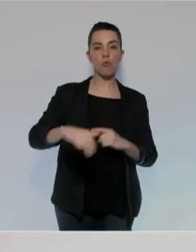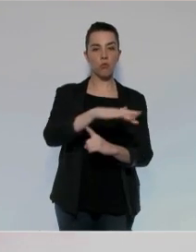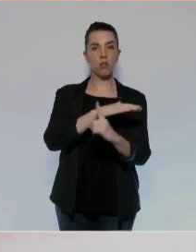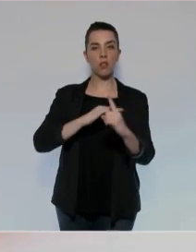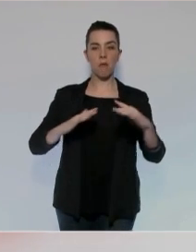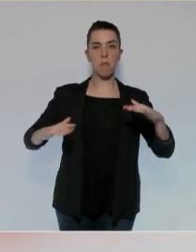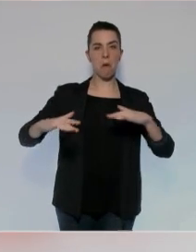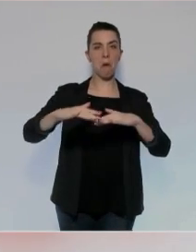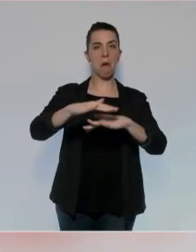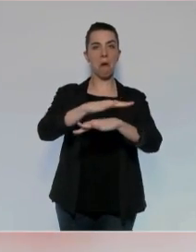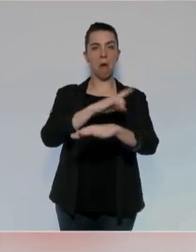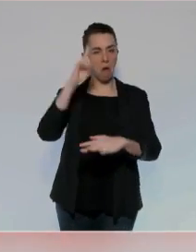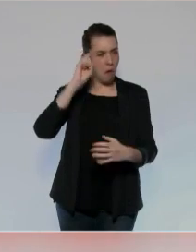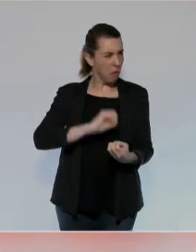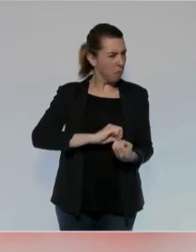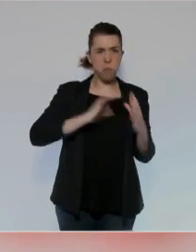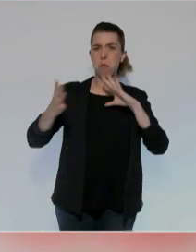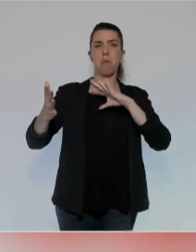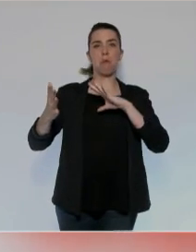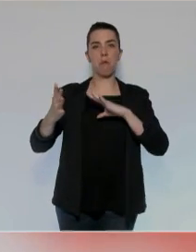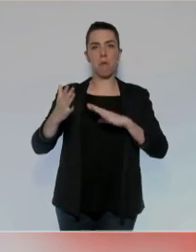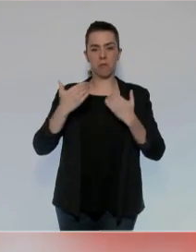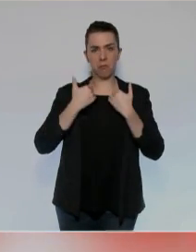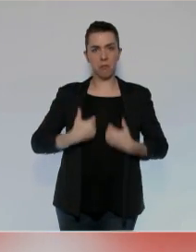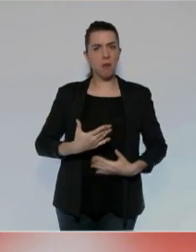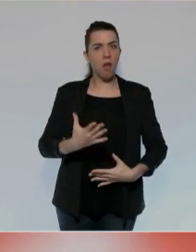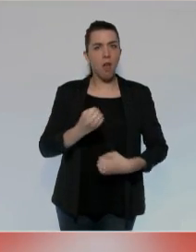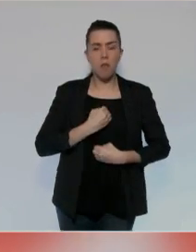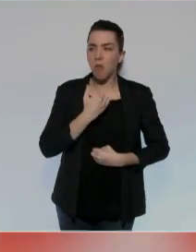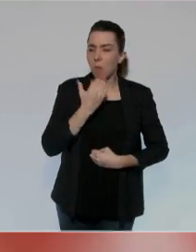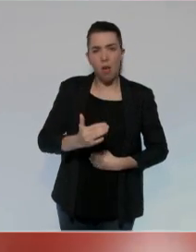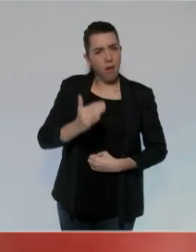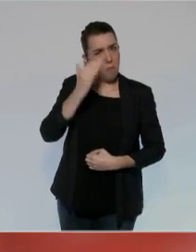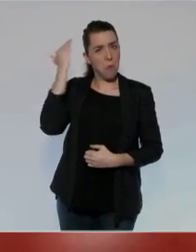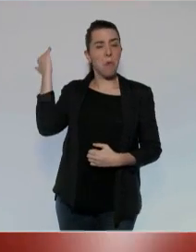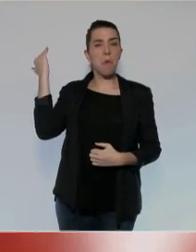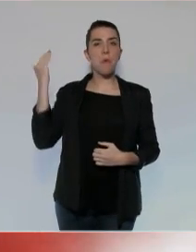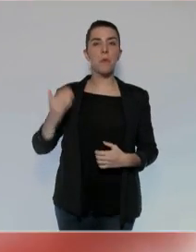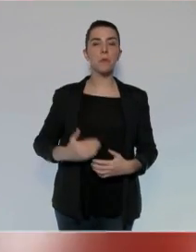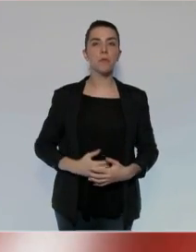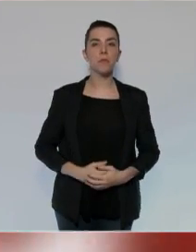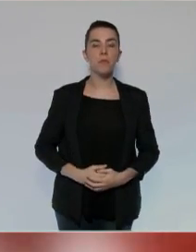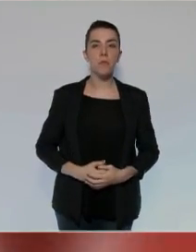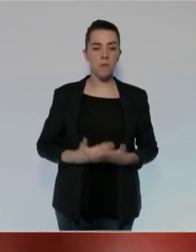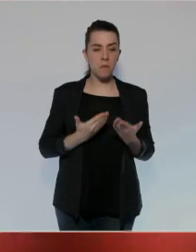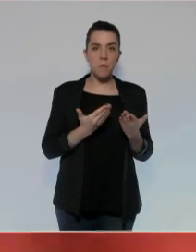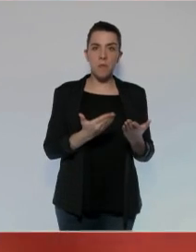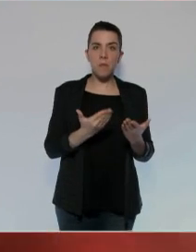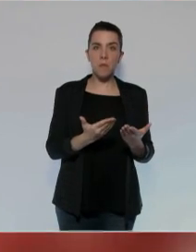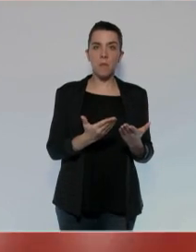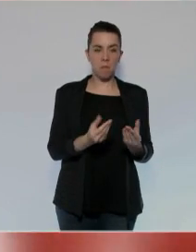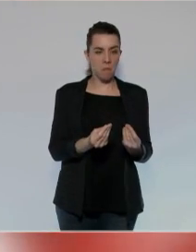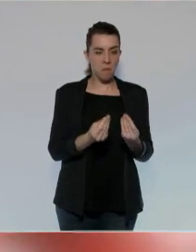l'hystérisation de notre société, qui